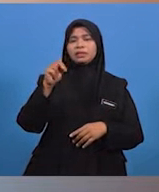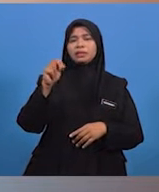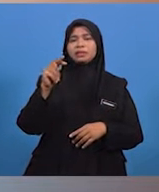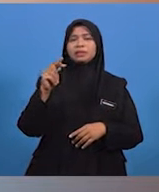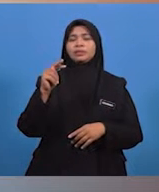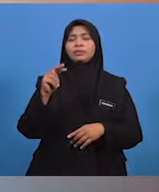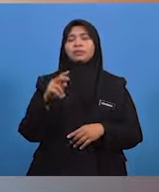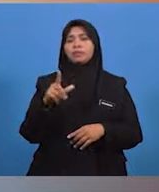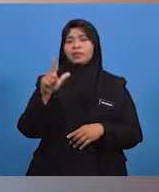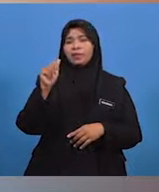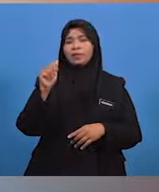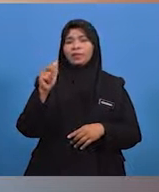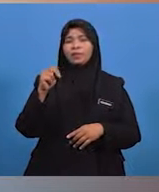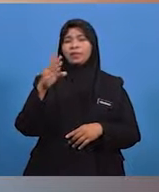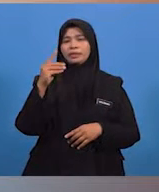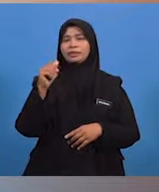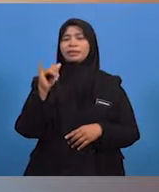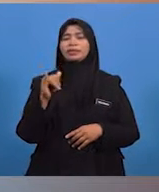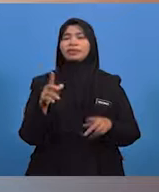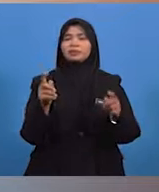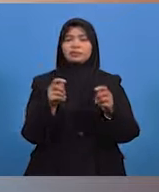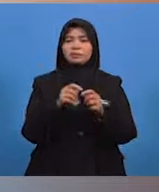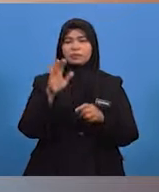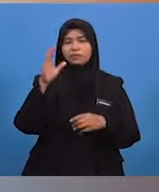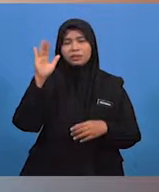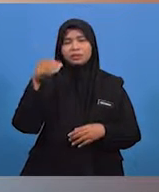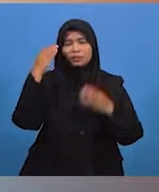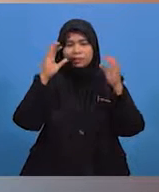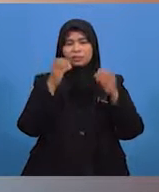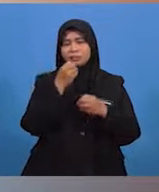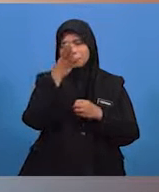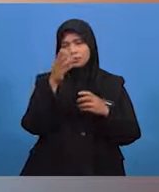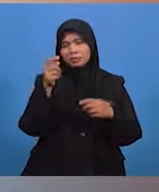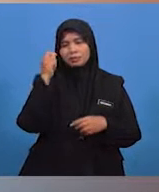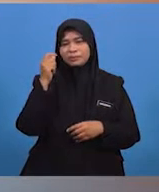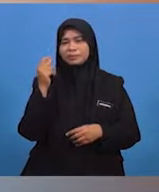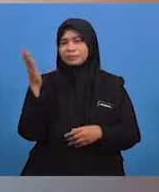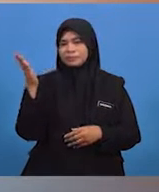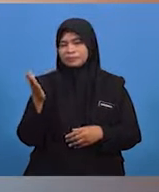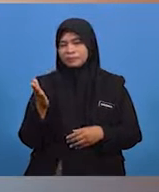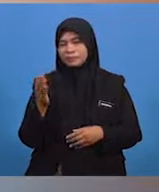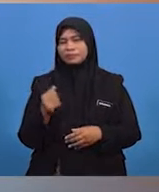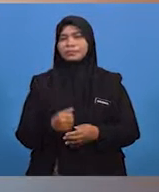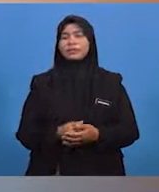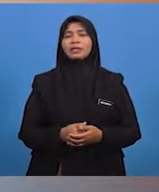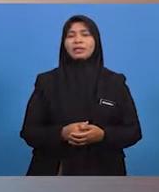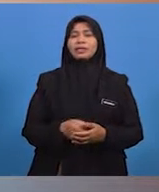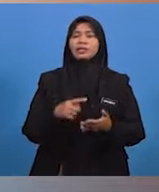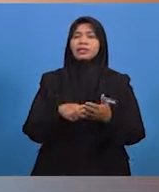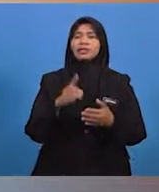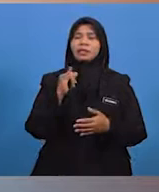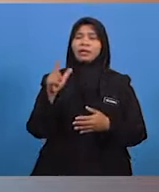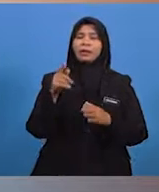hingga 3 darjah, seperti yang telah cikgu sebut tadi. Pergerakan ini adalah satu pergerakan yang